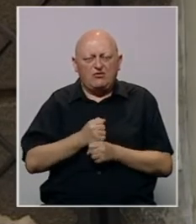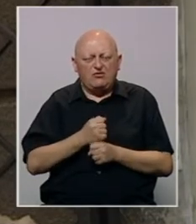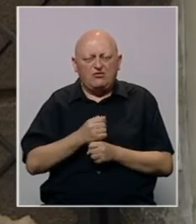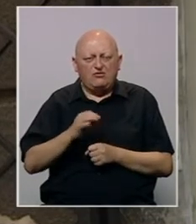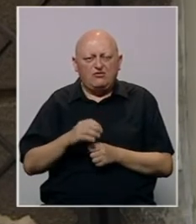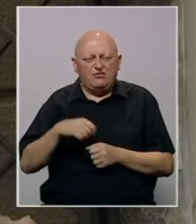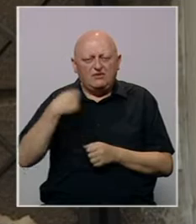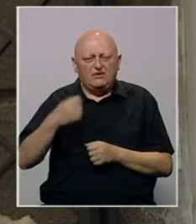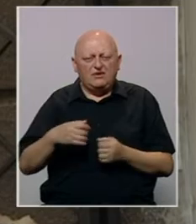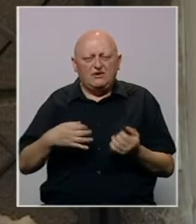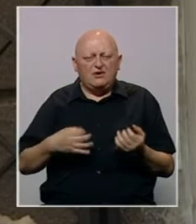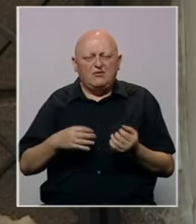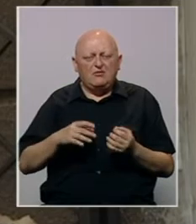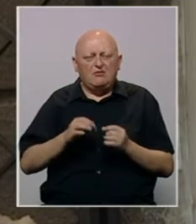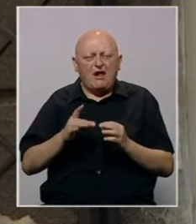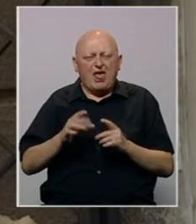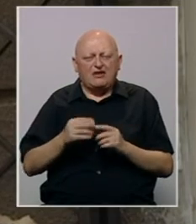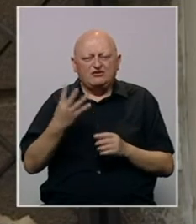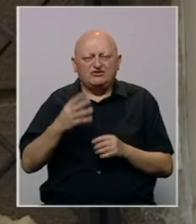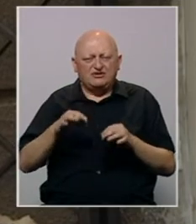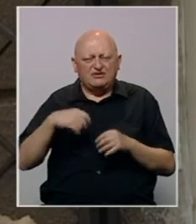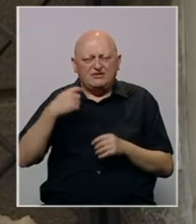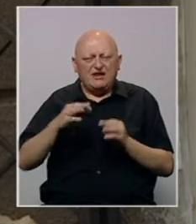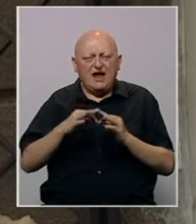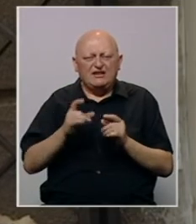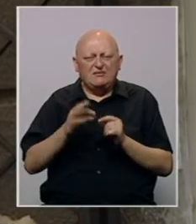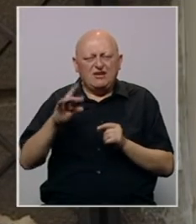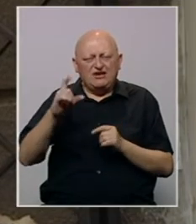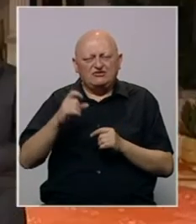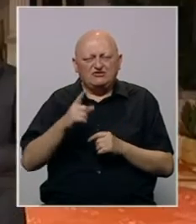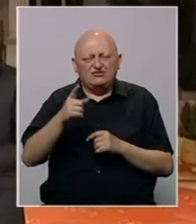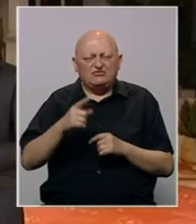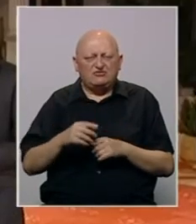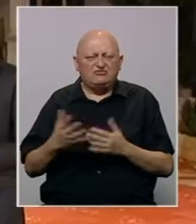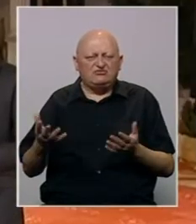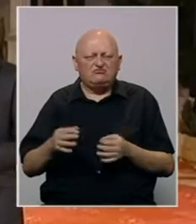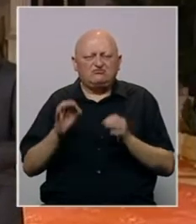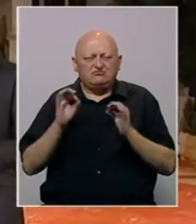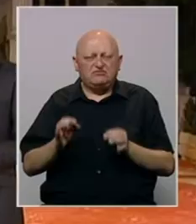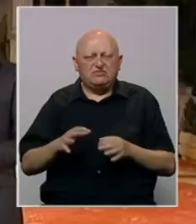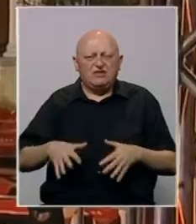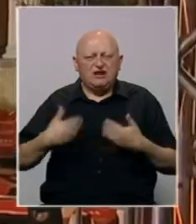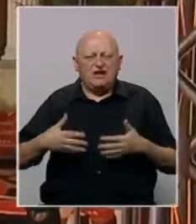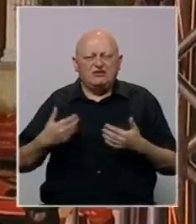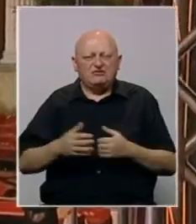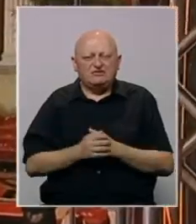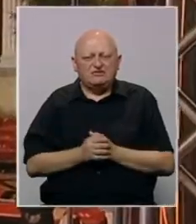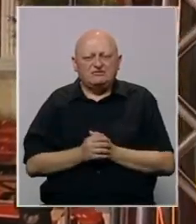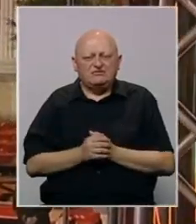o filmu Balada četvrtom igranom filmu Aide Begić i to je zaista posebna radost.